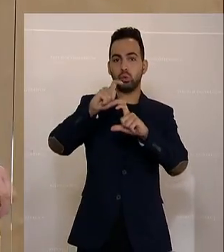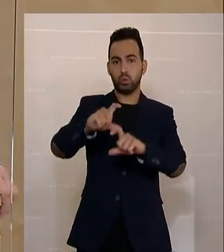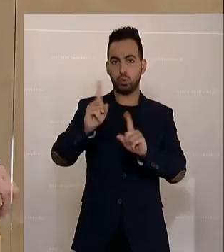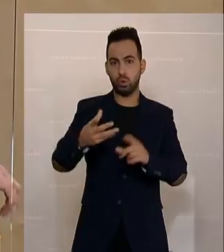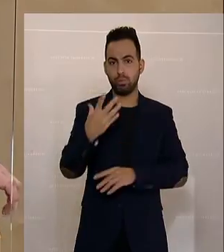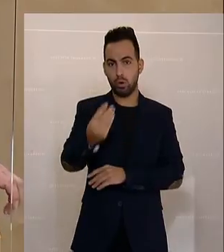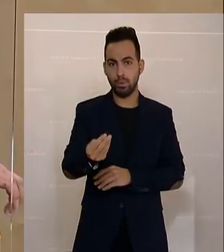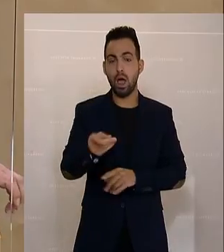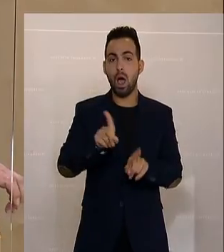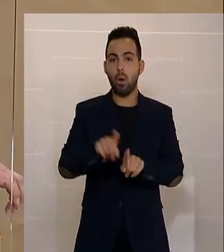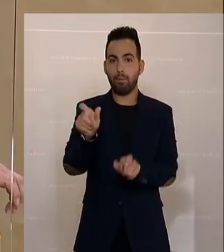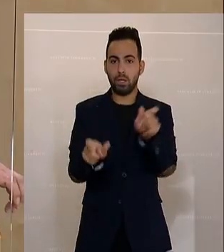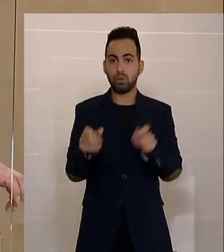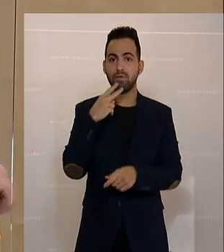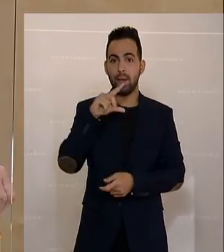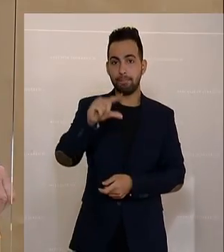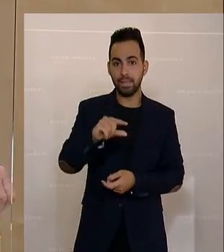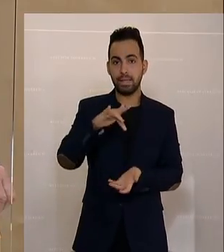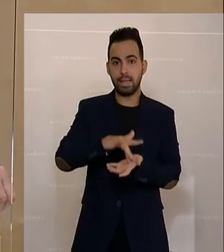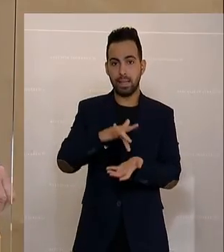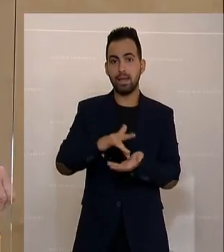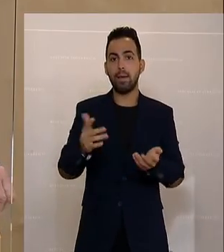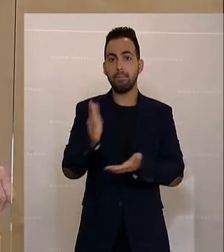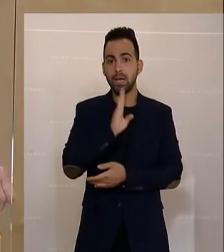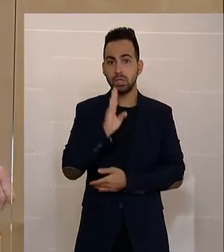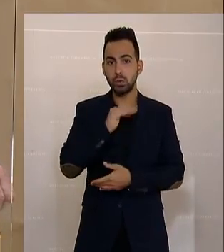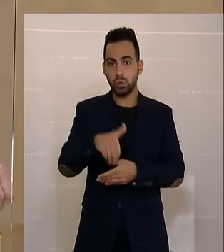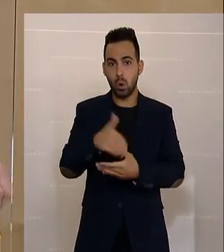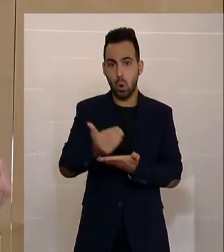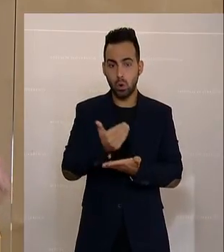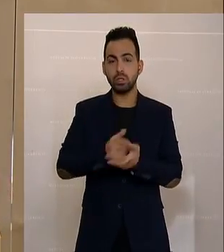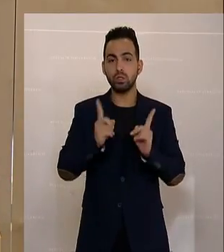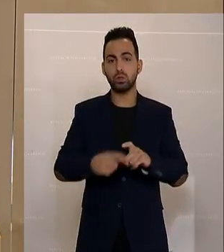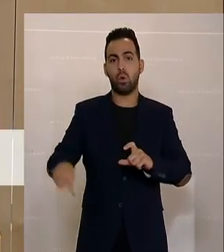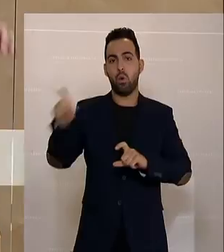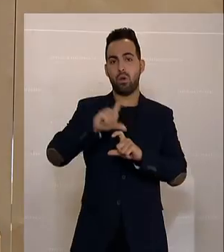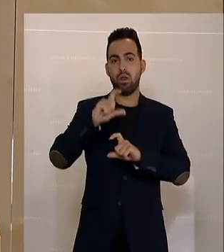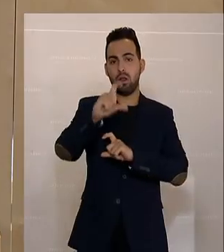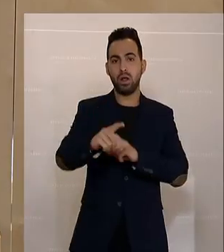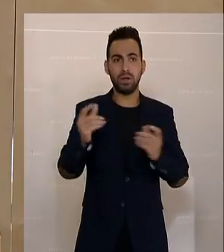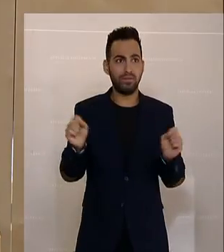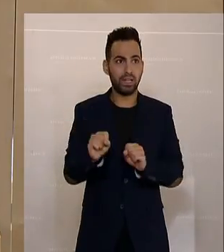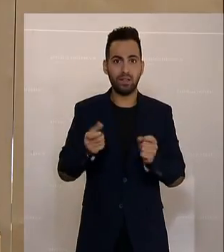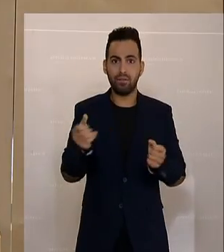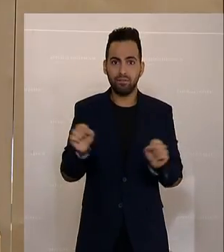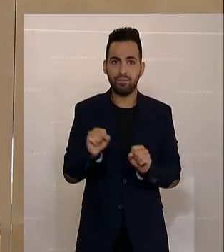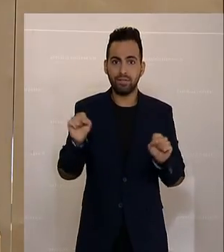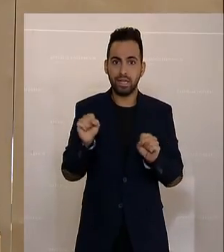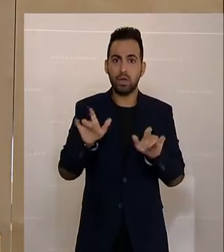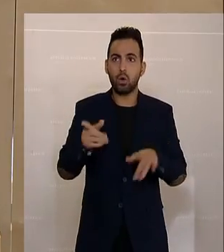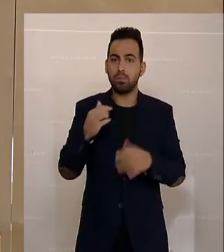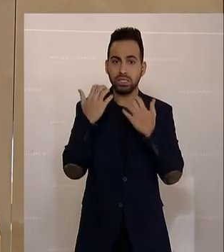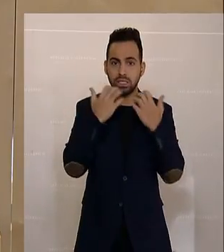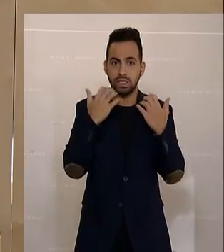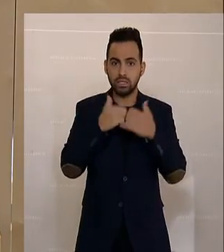von kleinen und mittleren Pensionen und Einkommen, damit niemand im Winter frieren muss. Denn es kann nicht sein, dass sich eine Person in Österreich entscheiden muss,